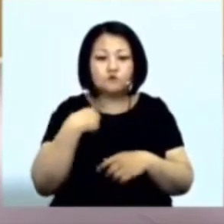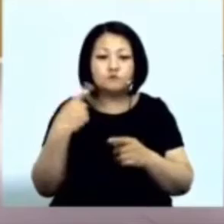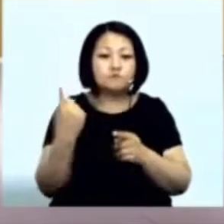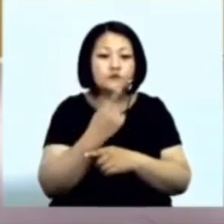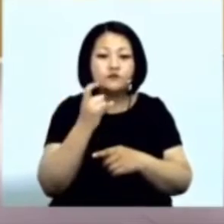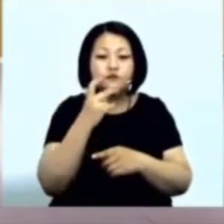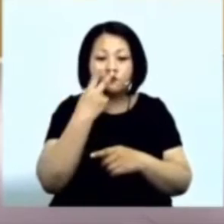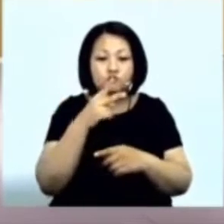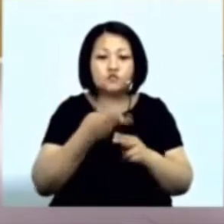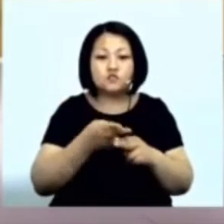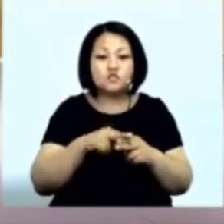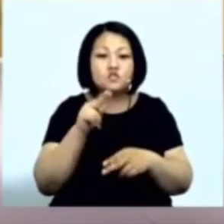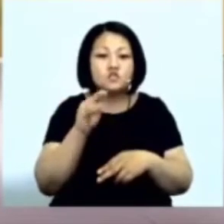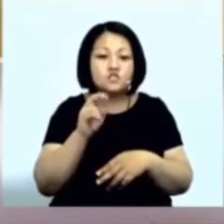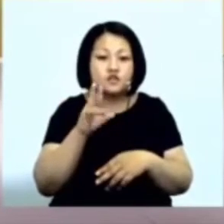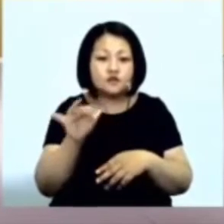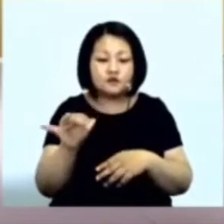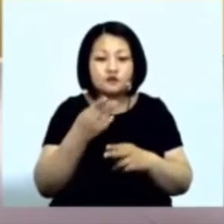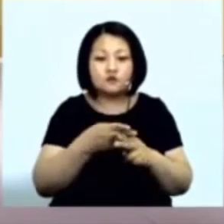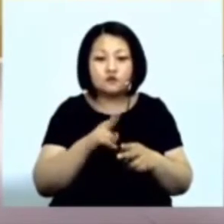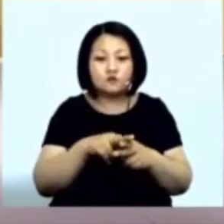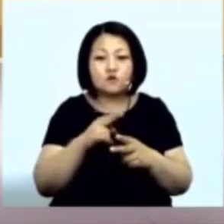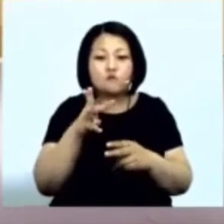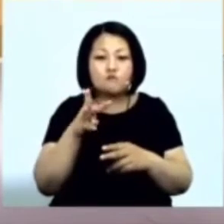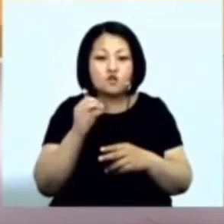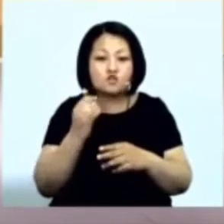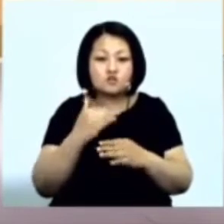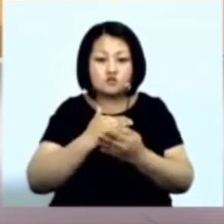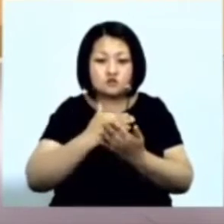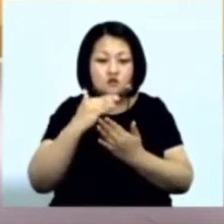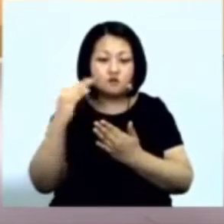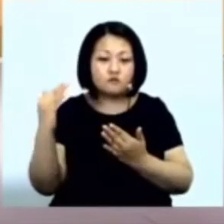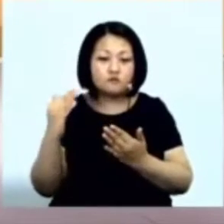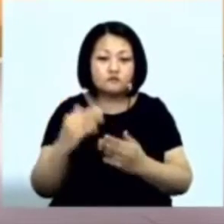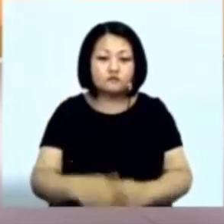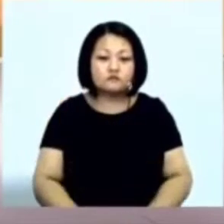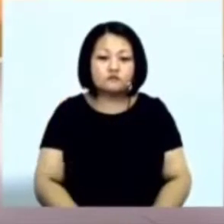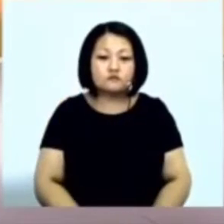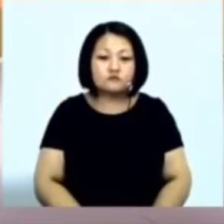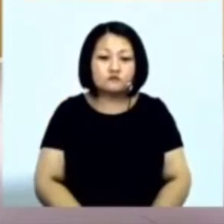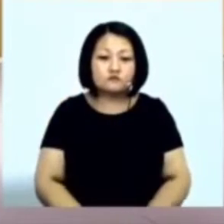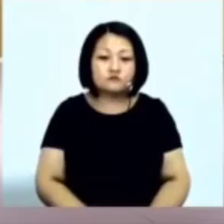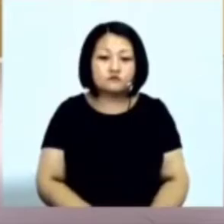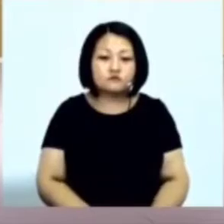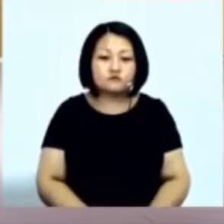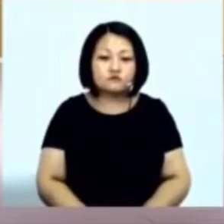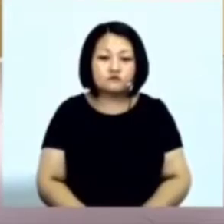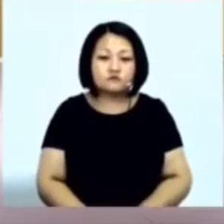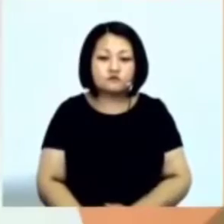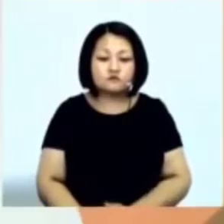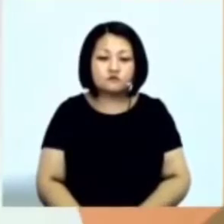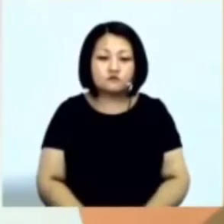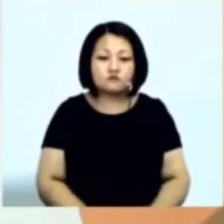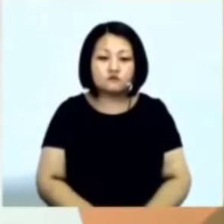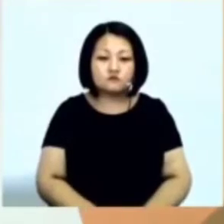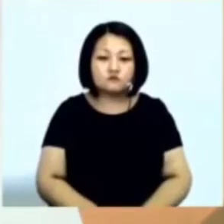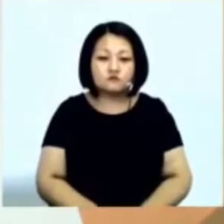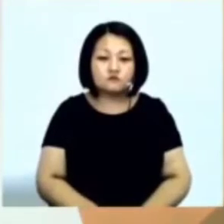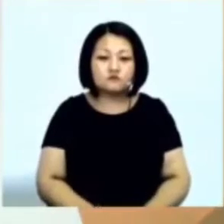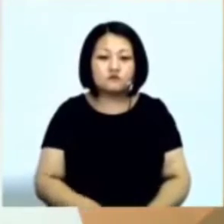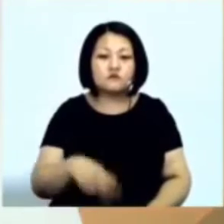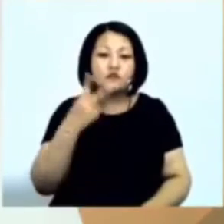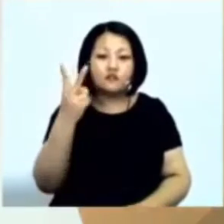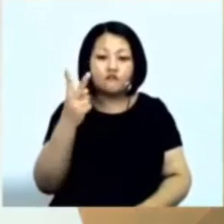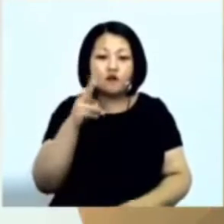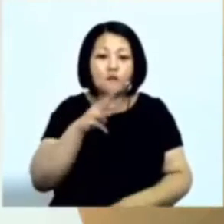такие чеки Кстати, почему я об этом говорю Я имею полное право В предыдущий период мне родил еще 2 миллионера 2 миллионера в команде